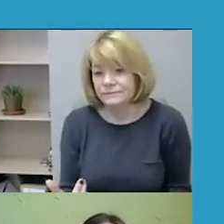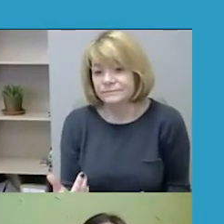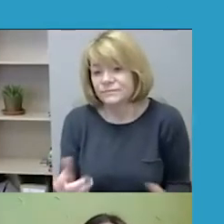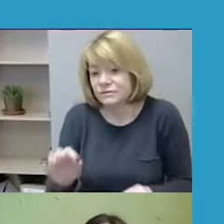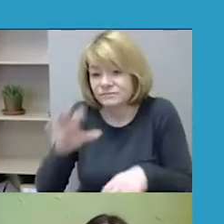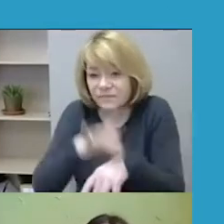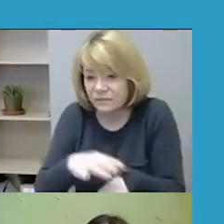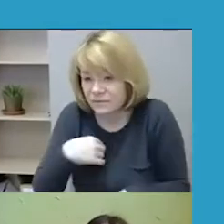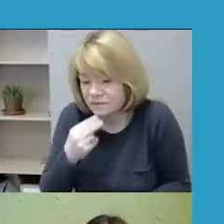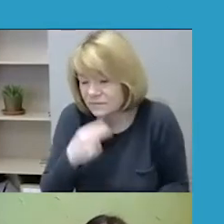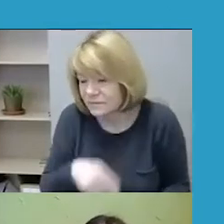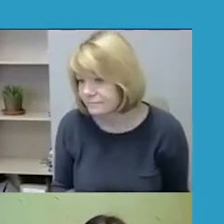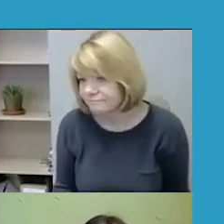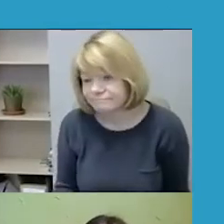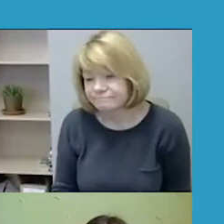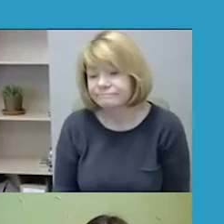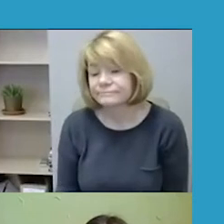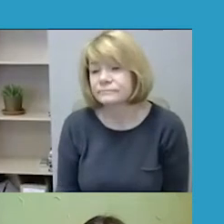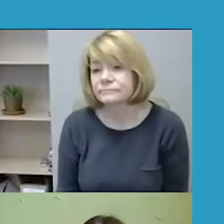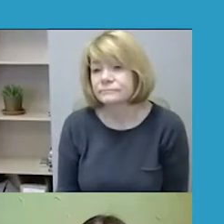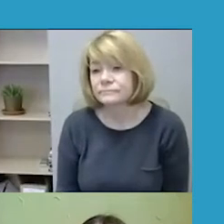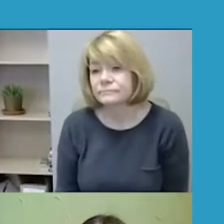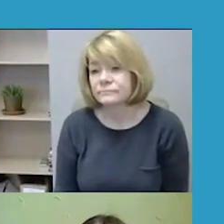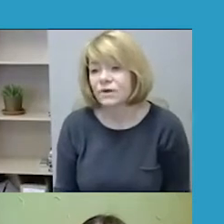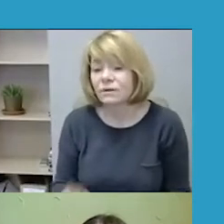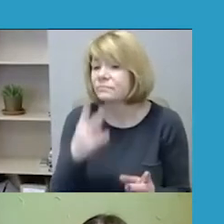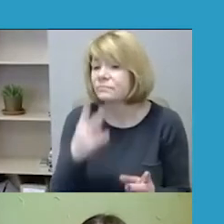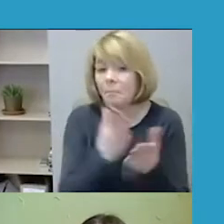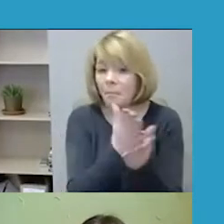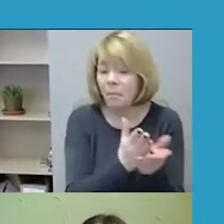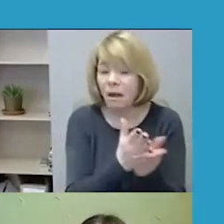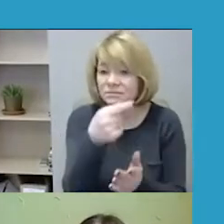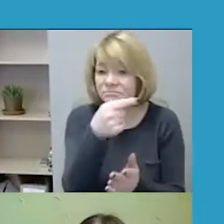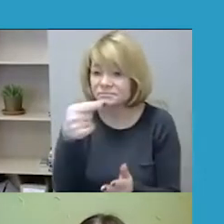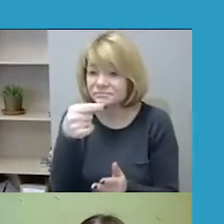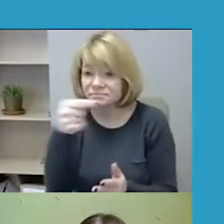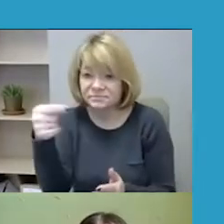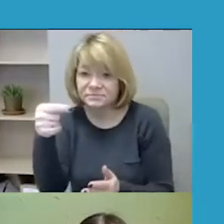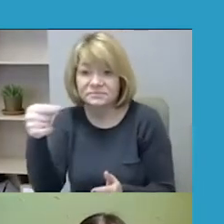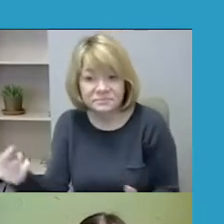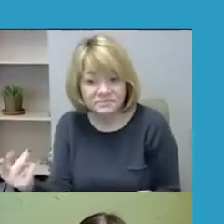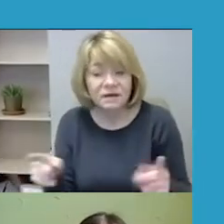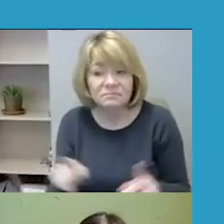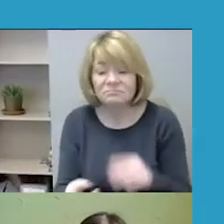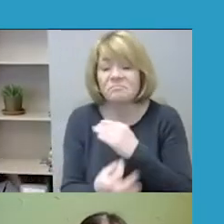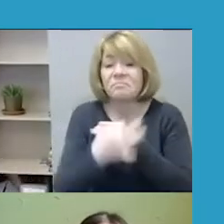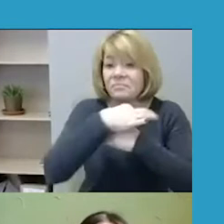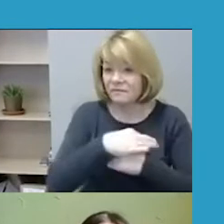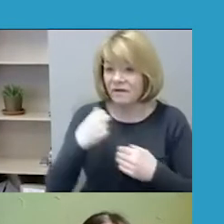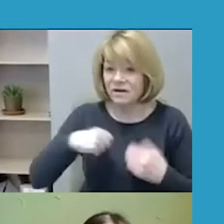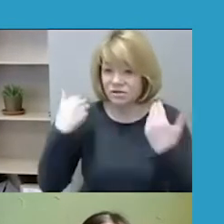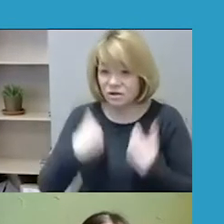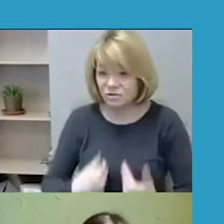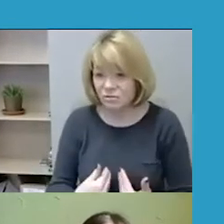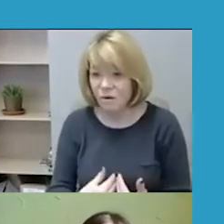Tai tokie sneigiamos patirtys iš tikrųjų matome tendenciją, jog priverčia asmenis vengti